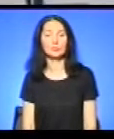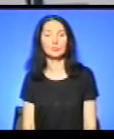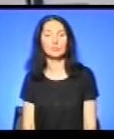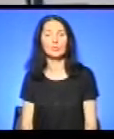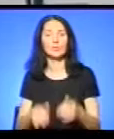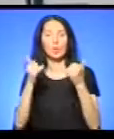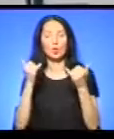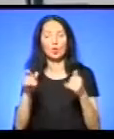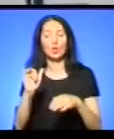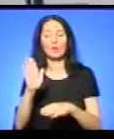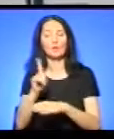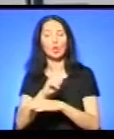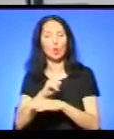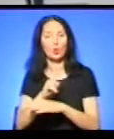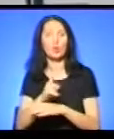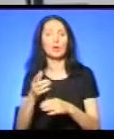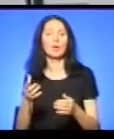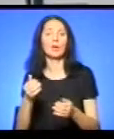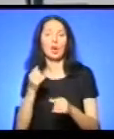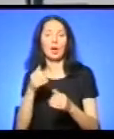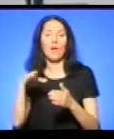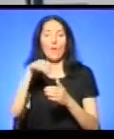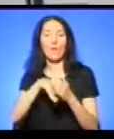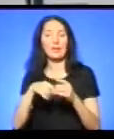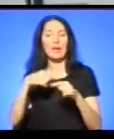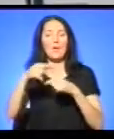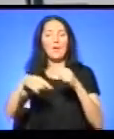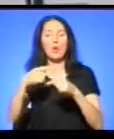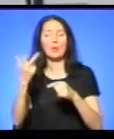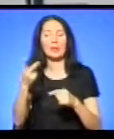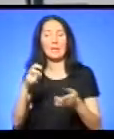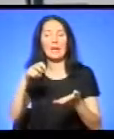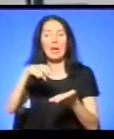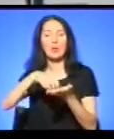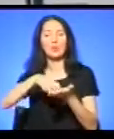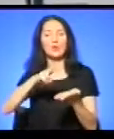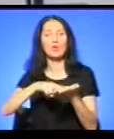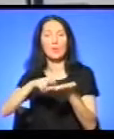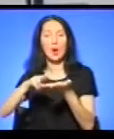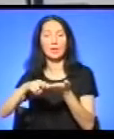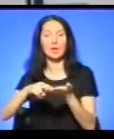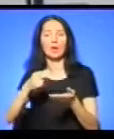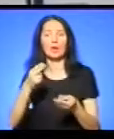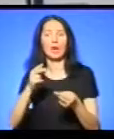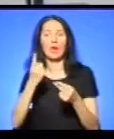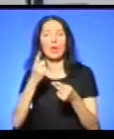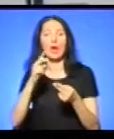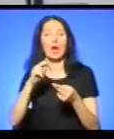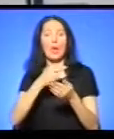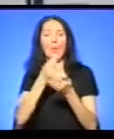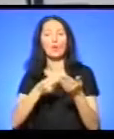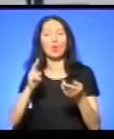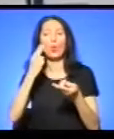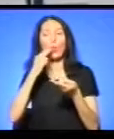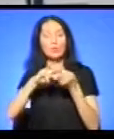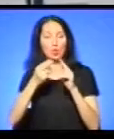Сьогодні в Тернополі ввели в обіг три поштові марки Всеволода Максимовича, Поцілунок, Вікторії Баринової, Кулеби. Мати й